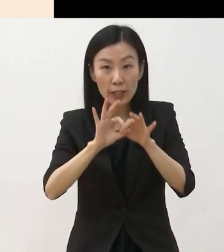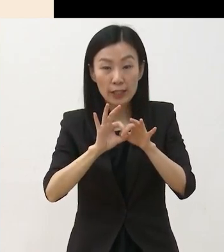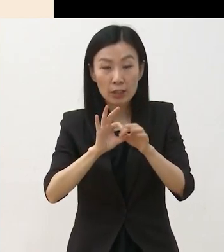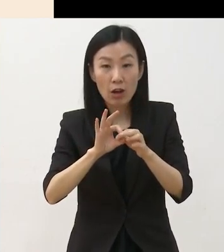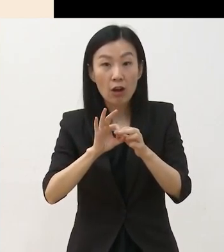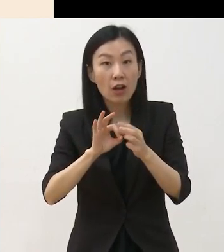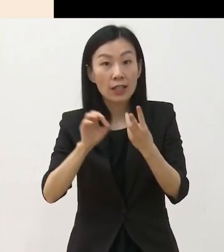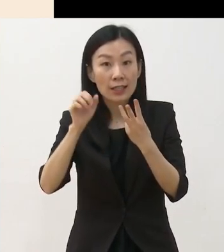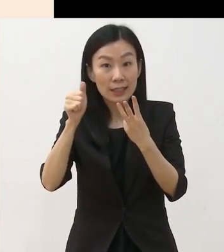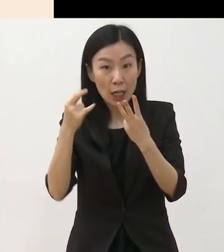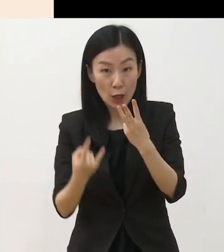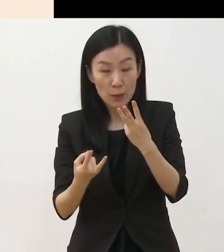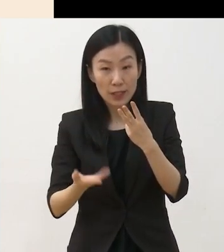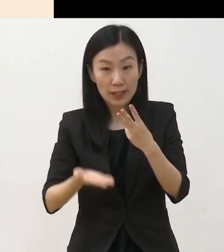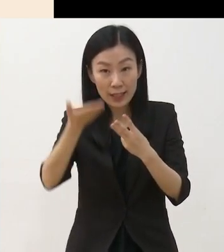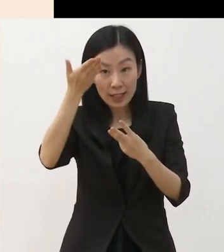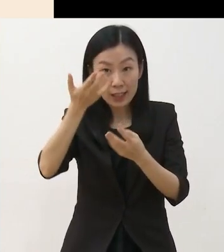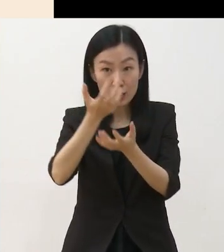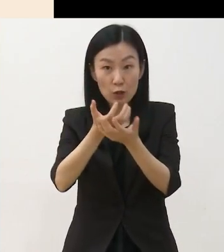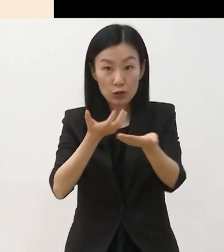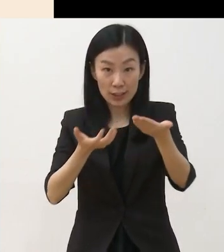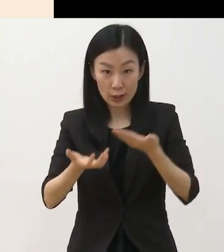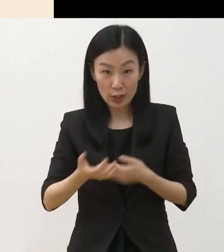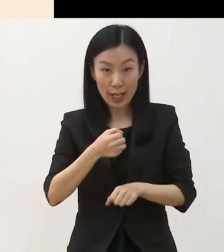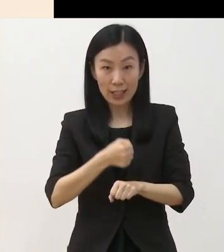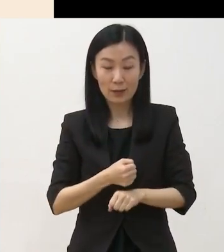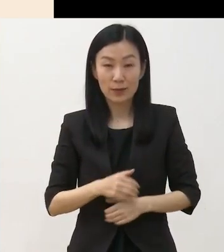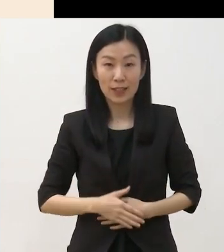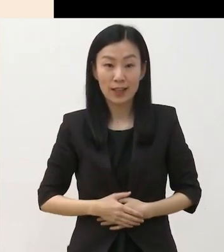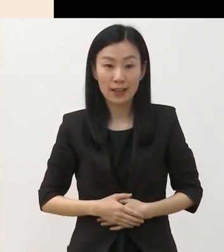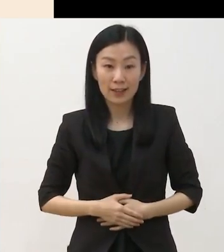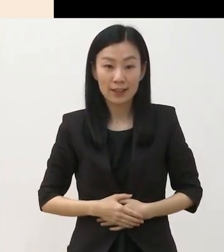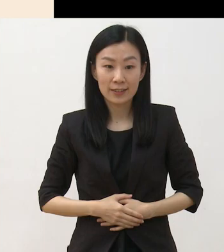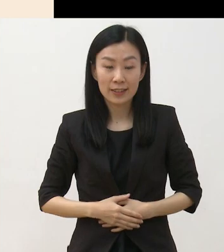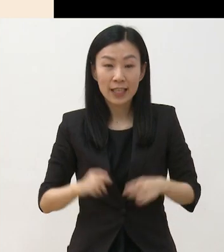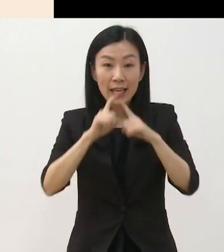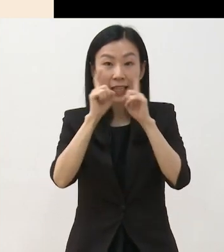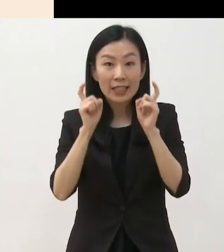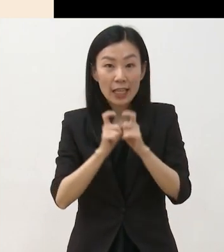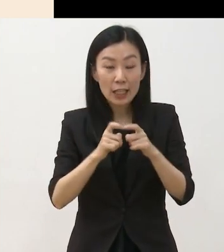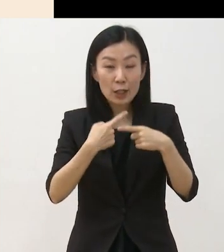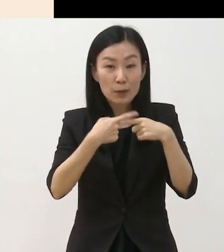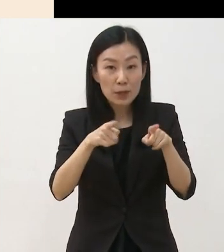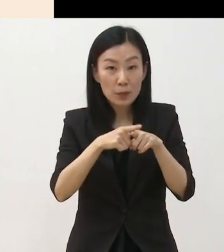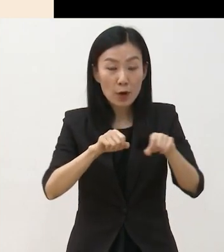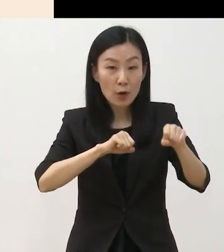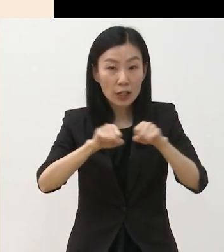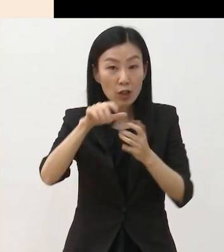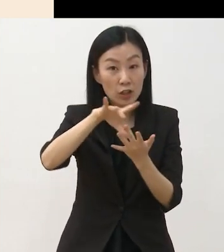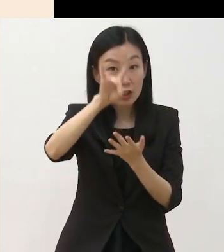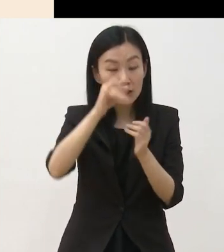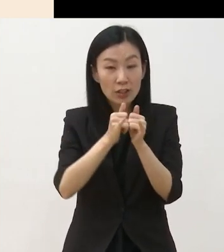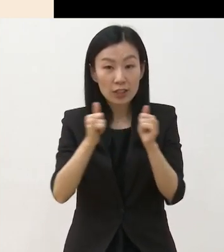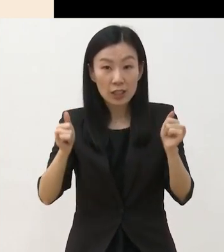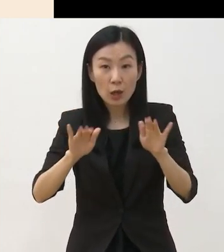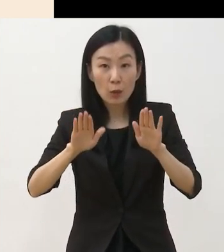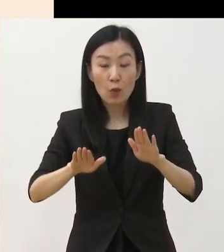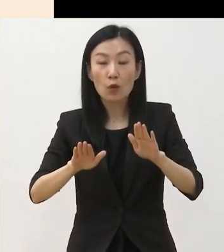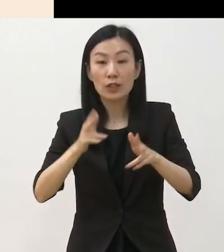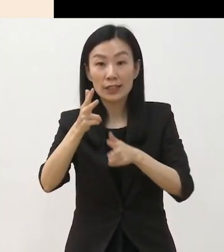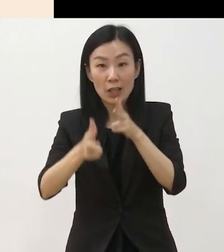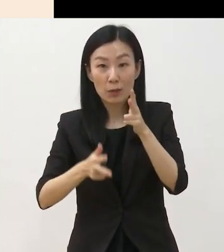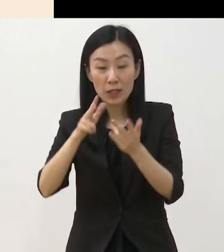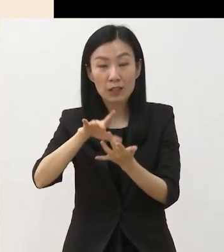실적을 제출해야 합니다 개인 비평 활동 지원 선정자는 본 사업에